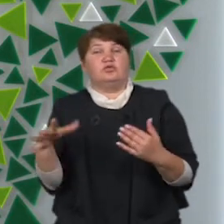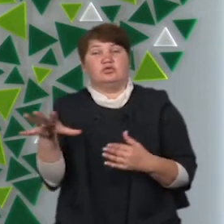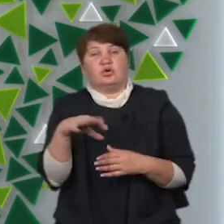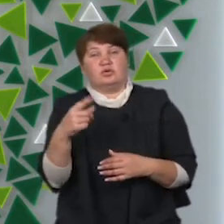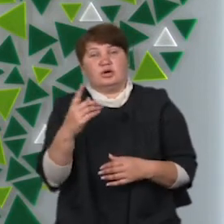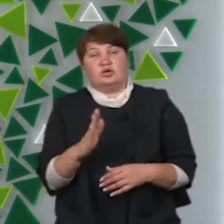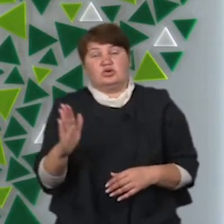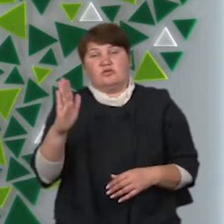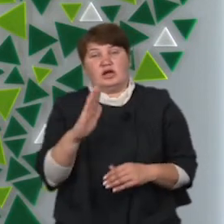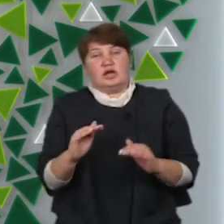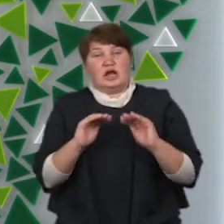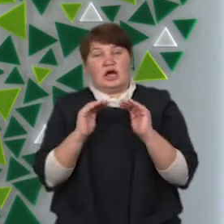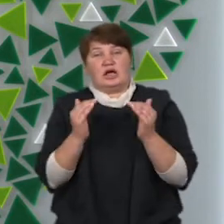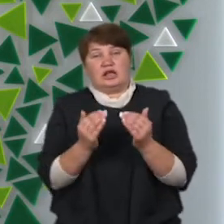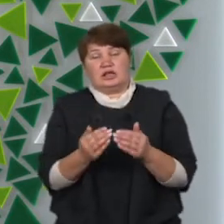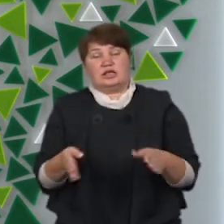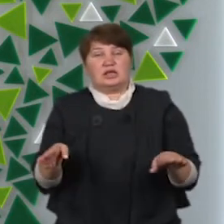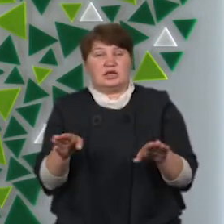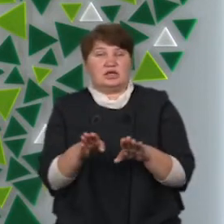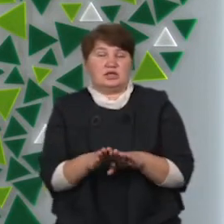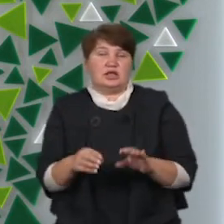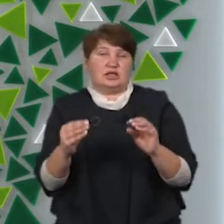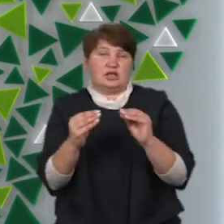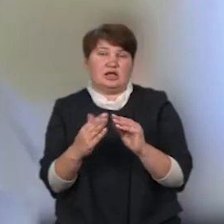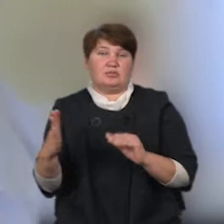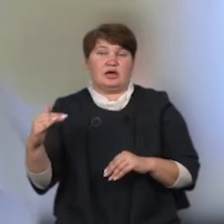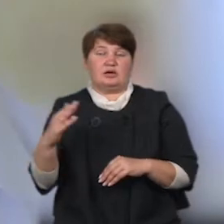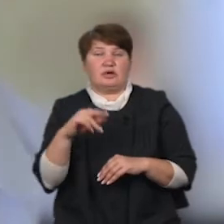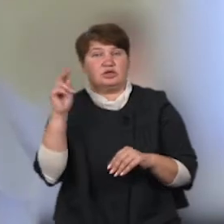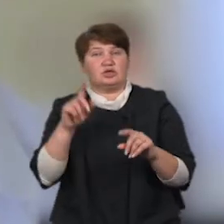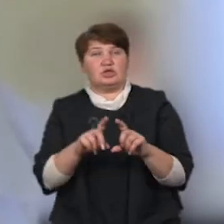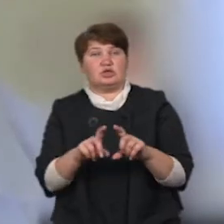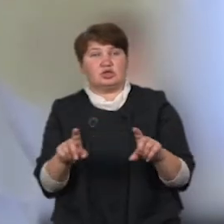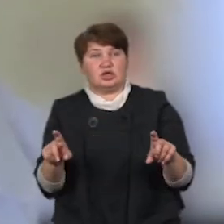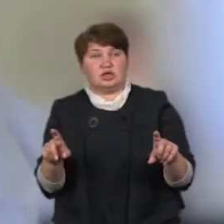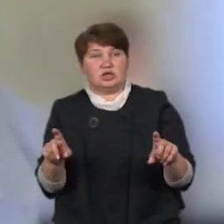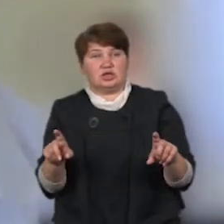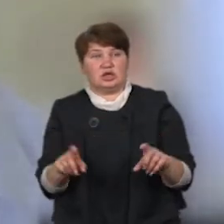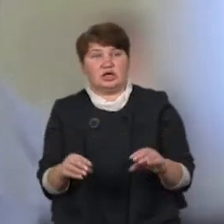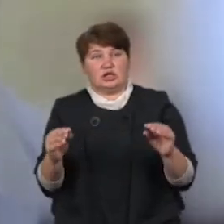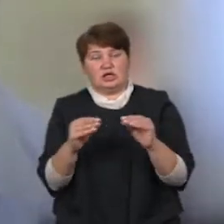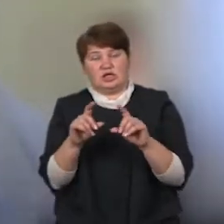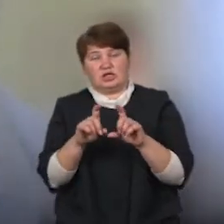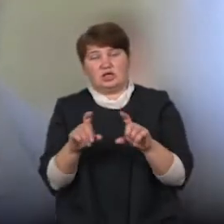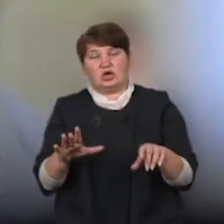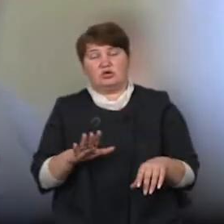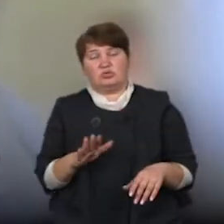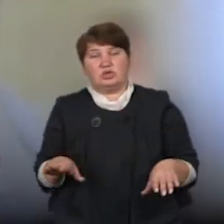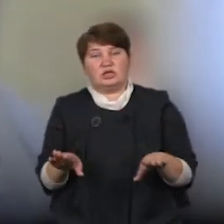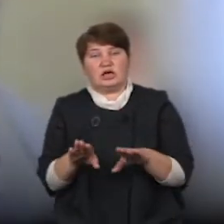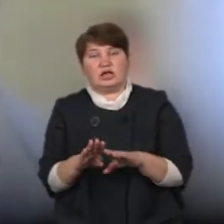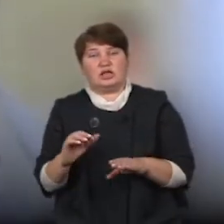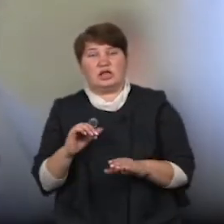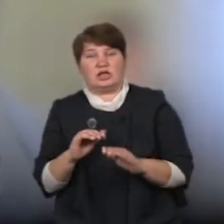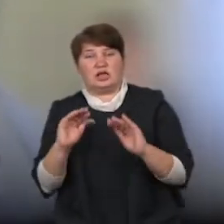1 вересня на карантин зачинили 10 прикарпатських шкіл. З тих 10 шкіл, які були закриті на самоізоляцію